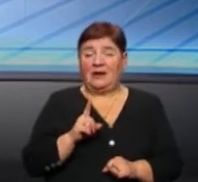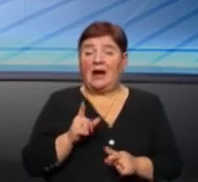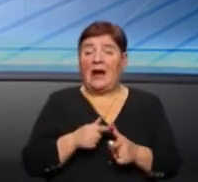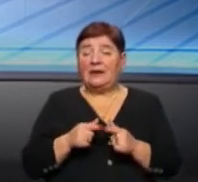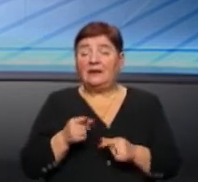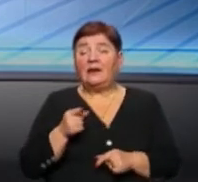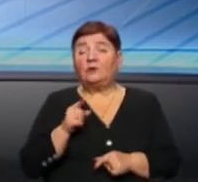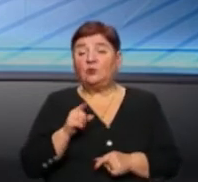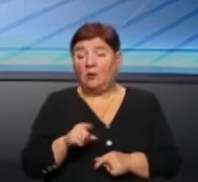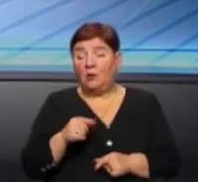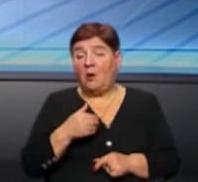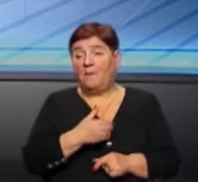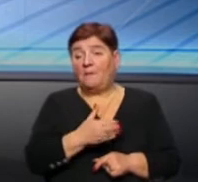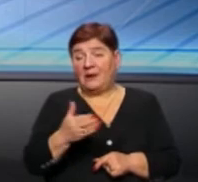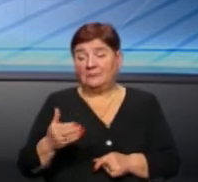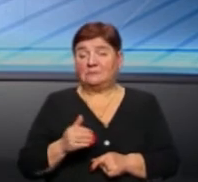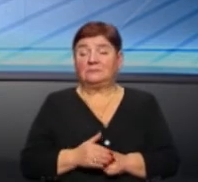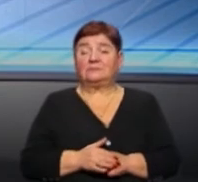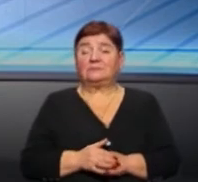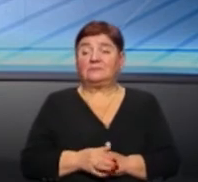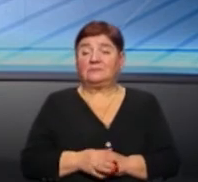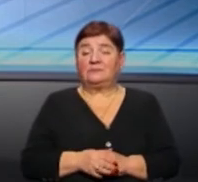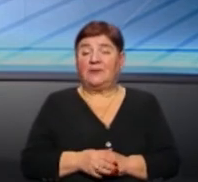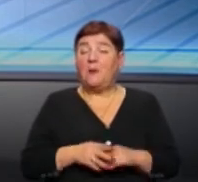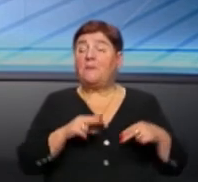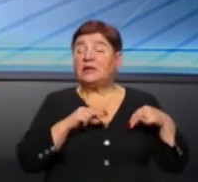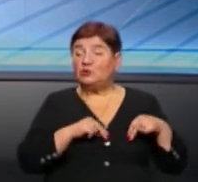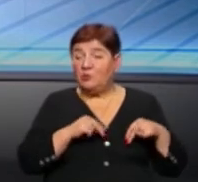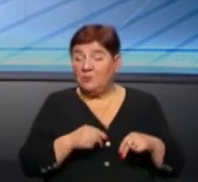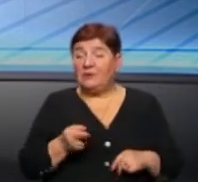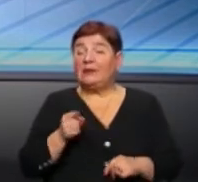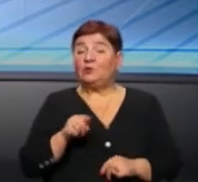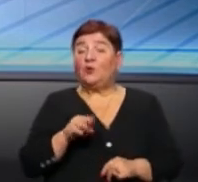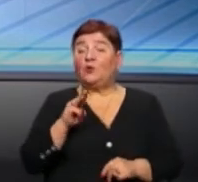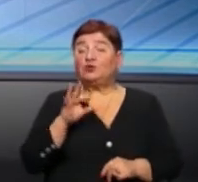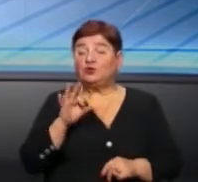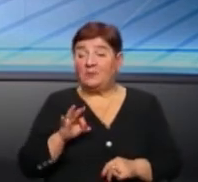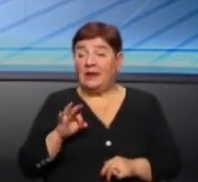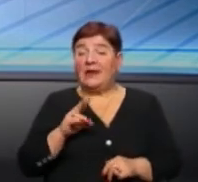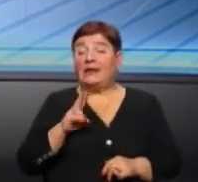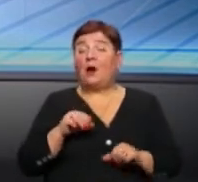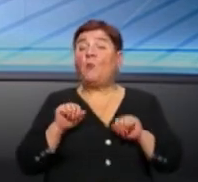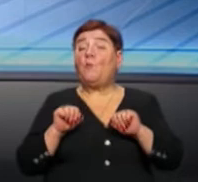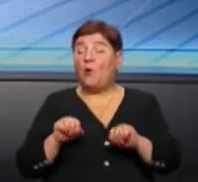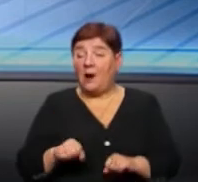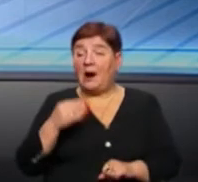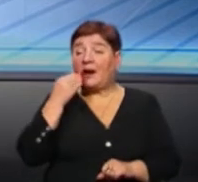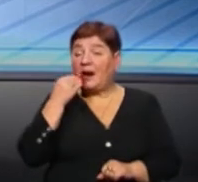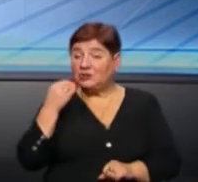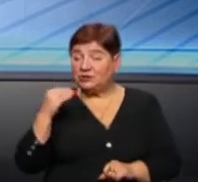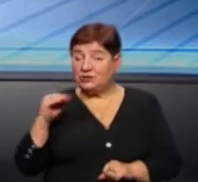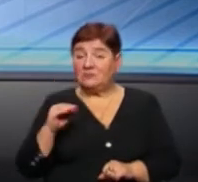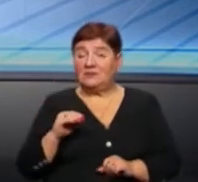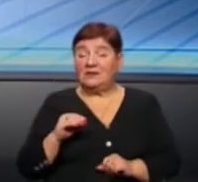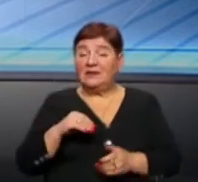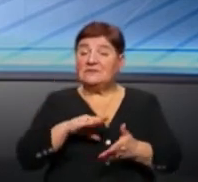але для того ми і працюємо, для того, щоб якомога краще